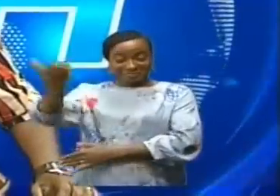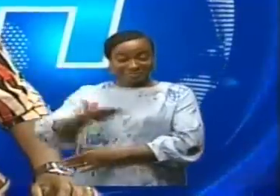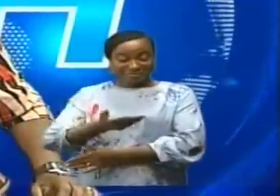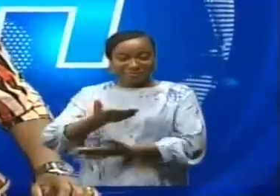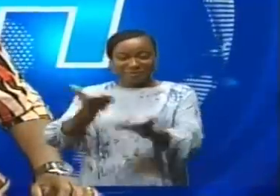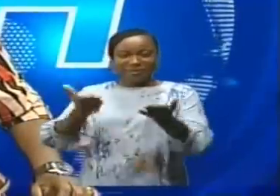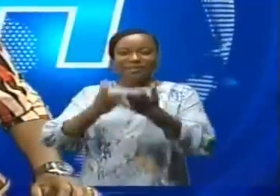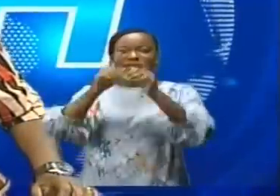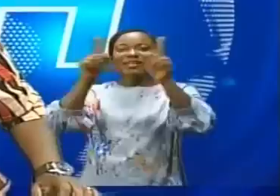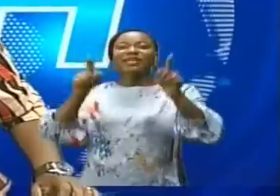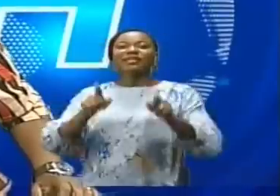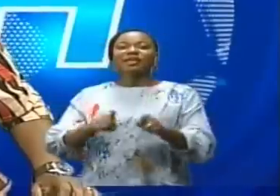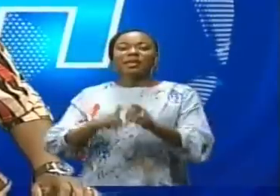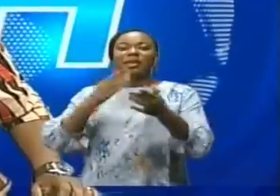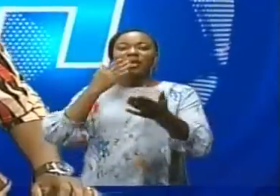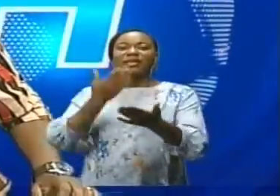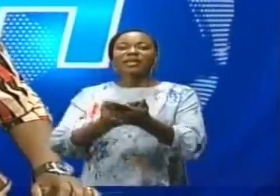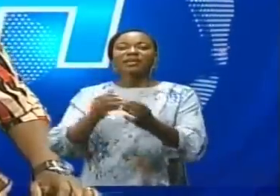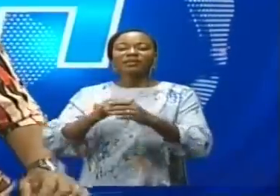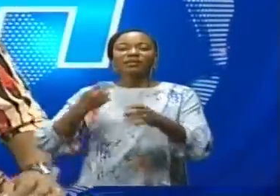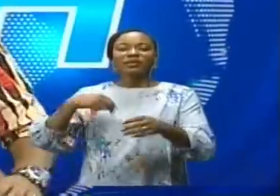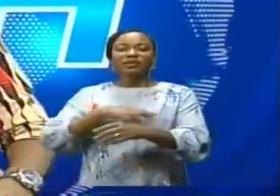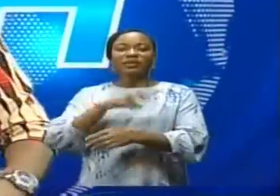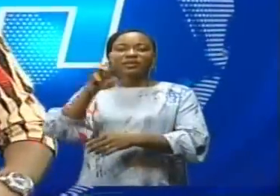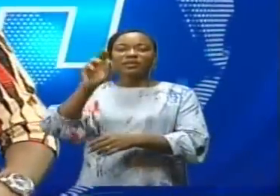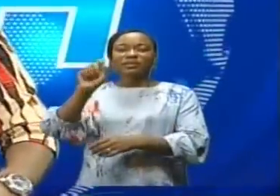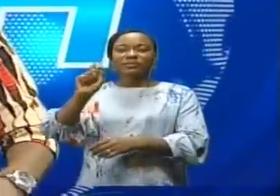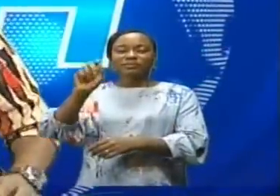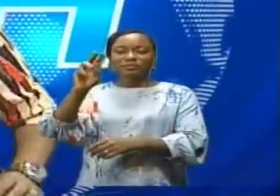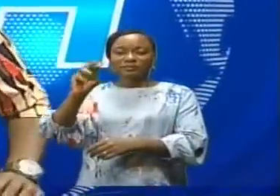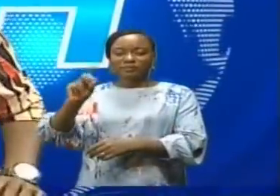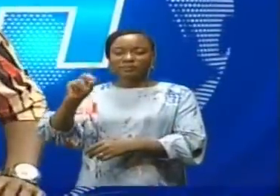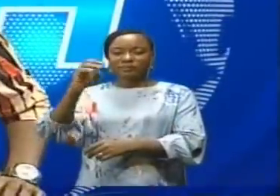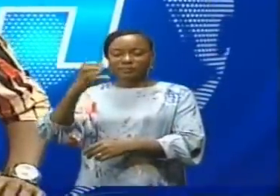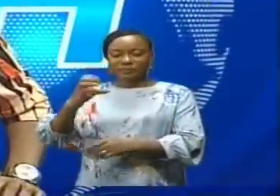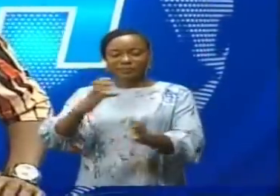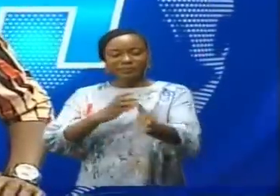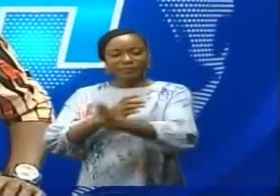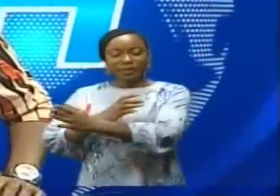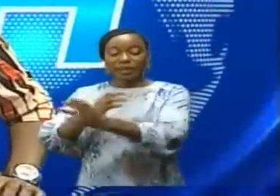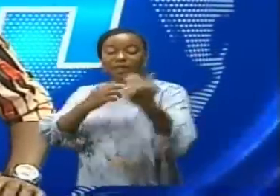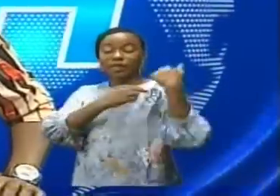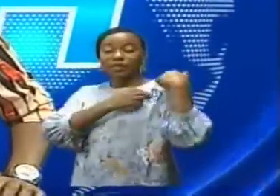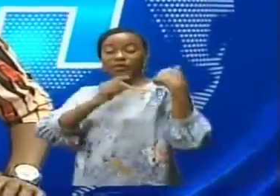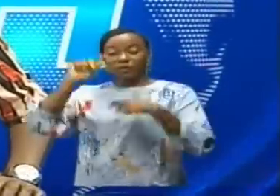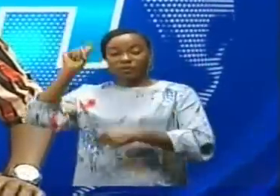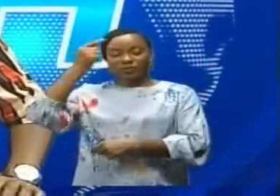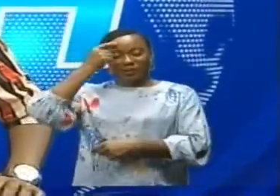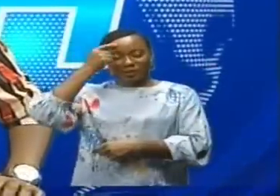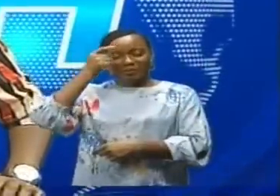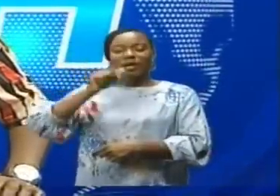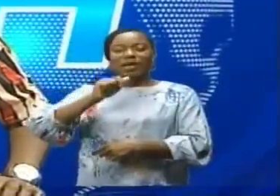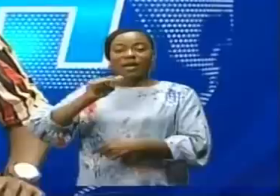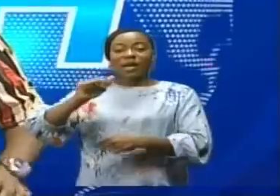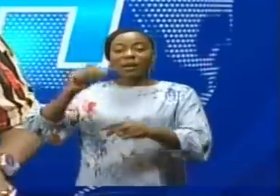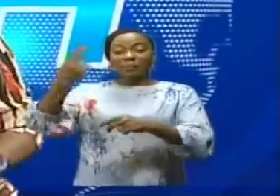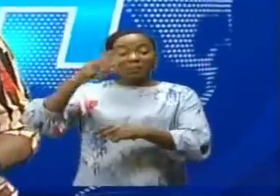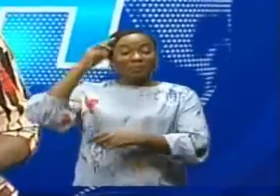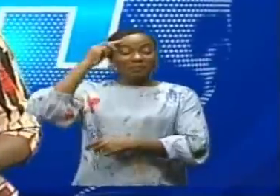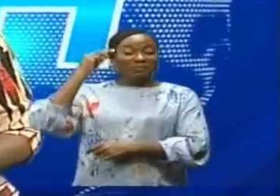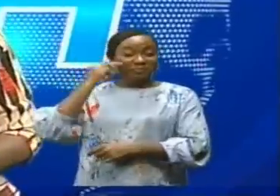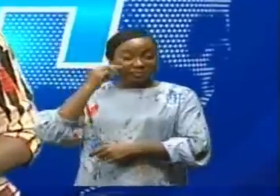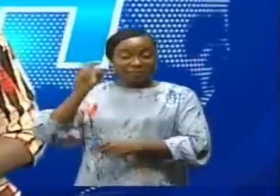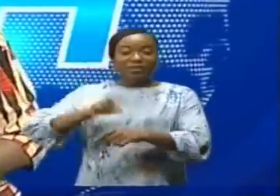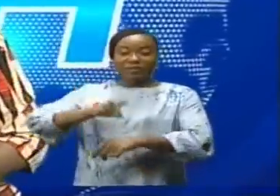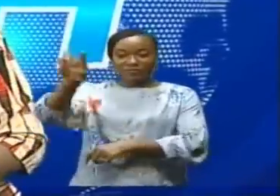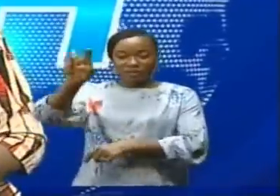si vous nous rejoignez. Merci d'être avec nous sur la RTMC. Les chefs du gouvernement et en Tanzanie, où ils représentent les chefs de l